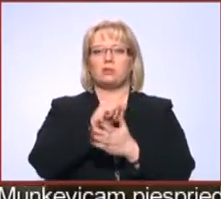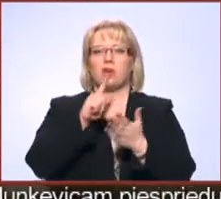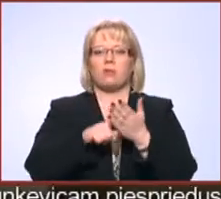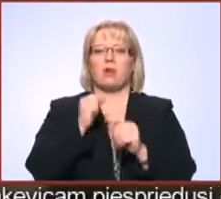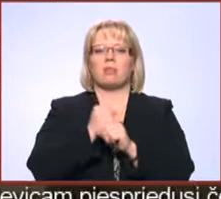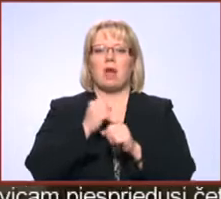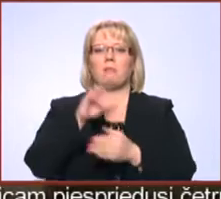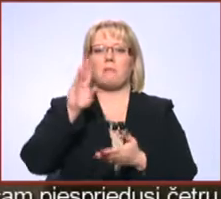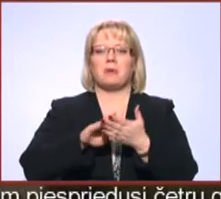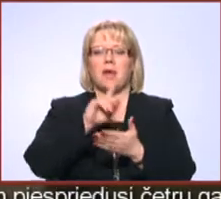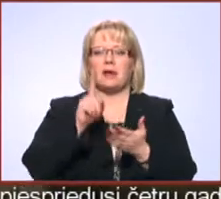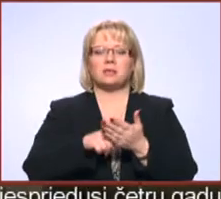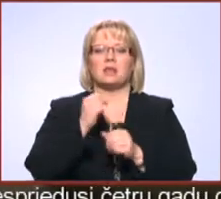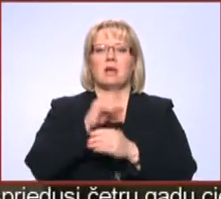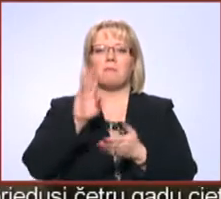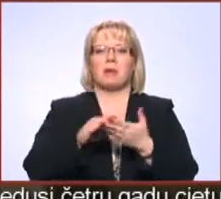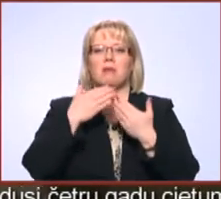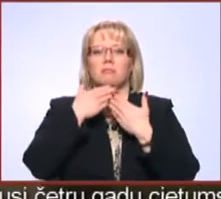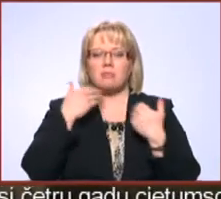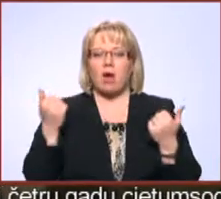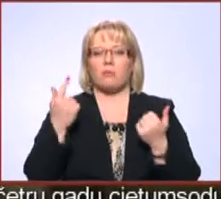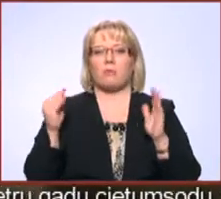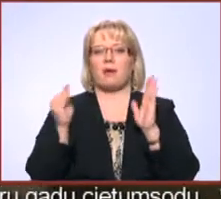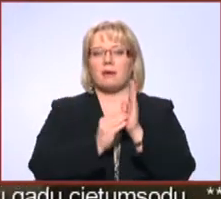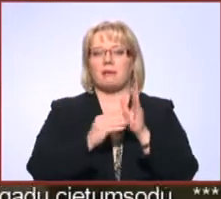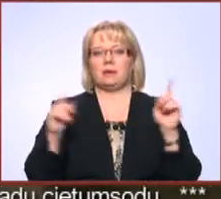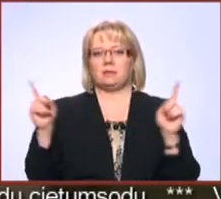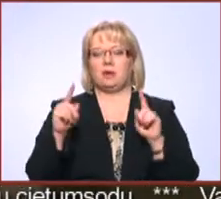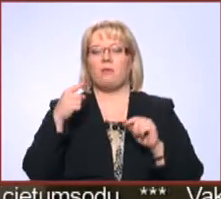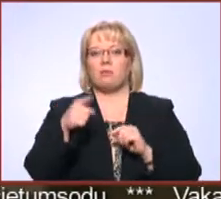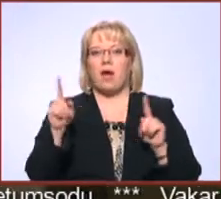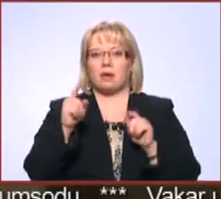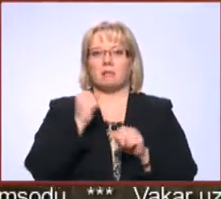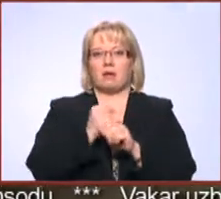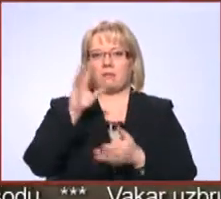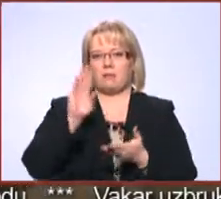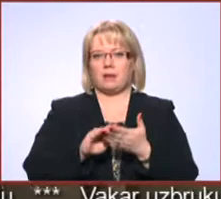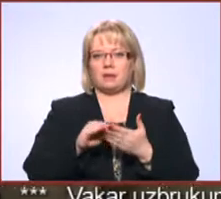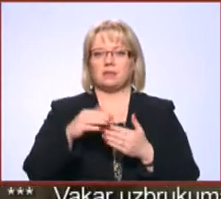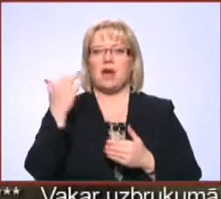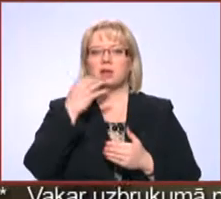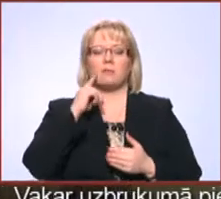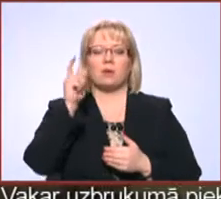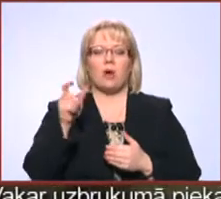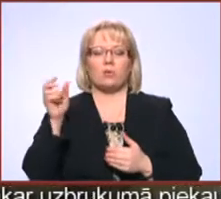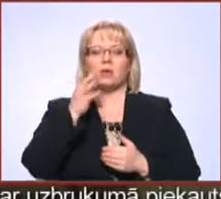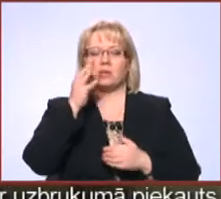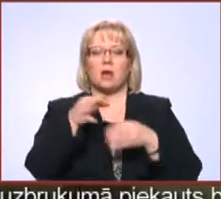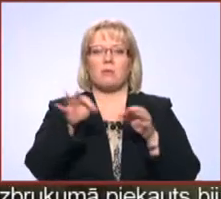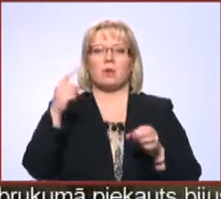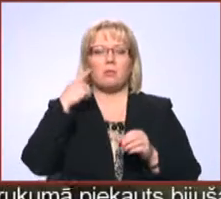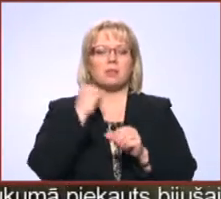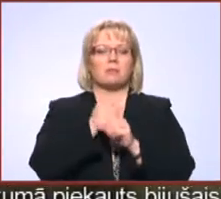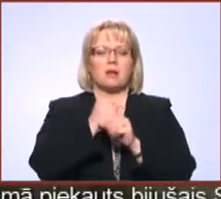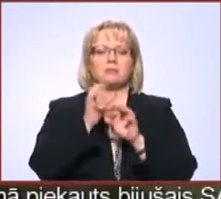darba pieredzi, un darba pieredzes nav, tad vismaz tomēr kaut kāds ieraksts ir. Un tā arī ir darba pieredze. Ārvalstu jaunieši uzsver, ka brīvprātīgo